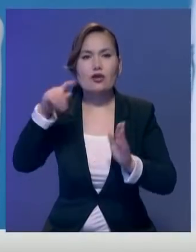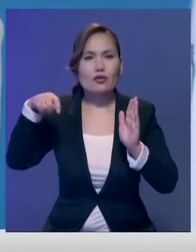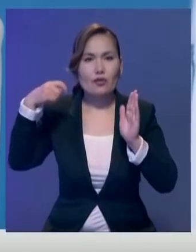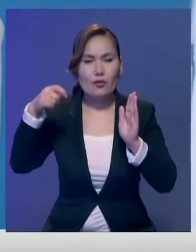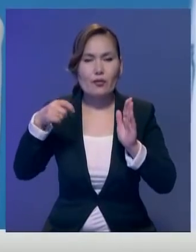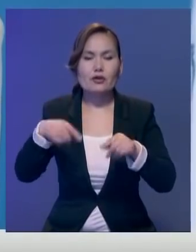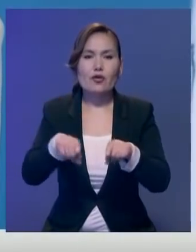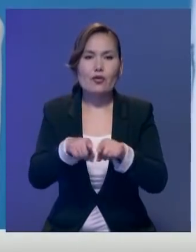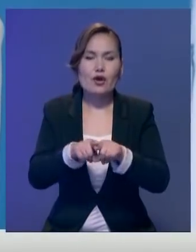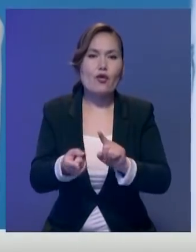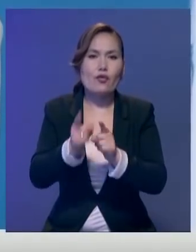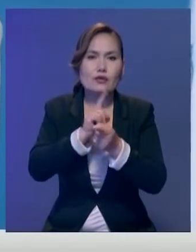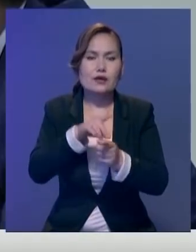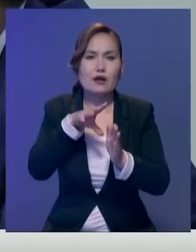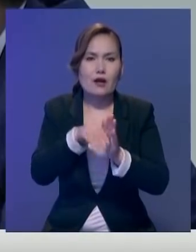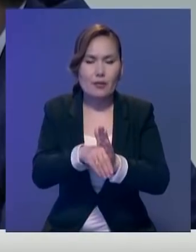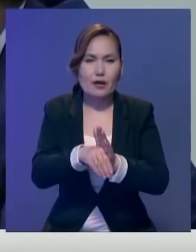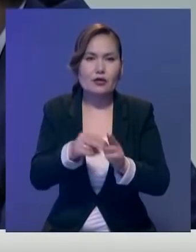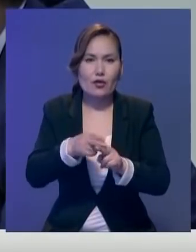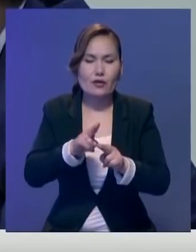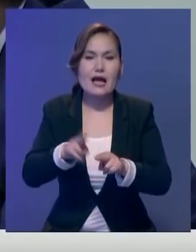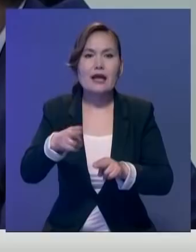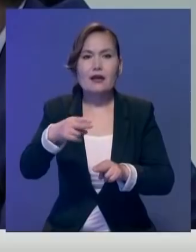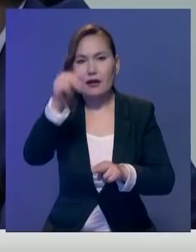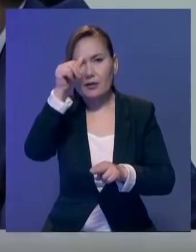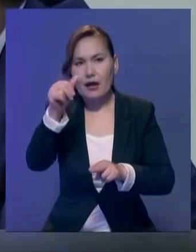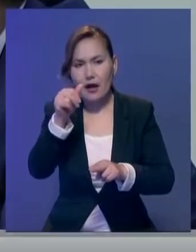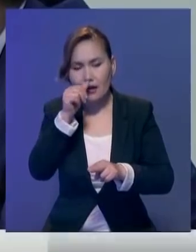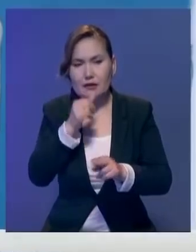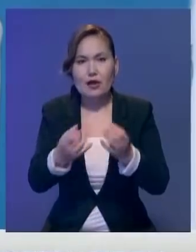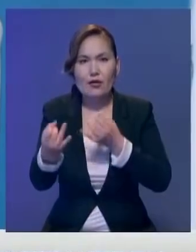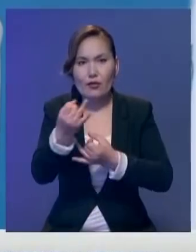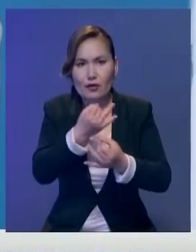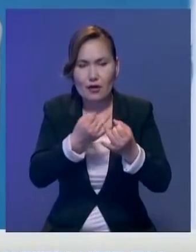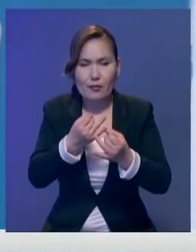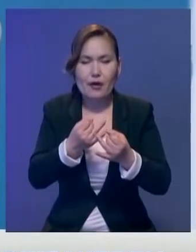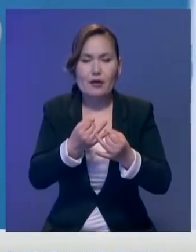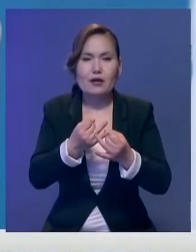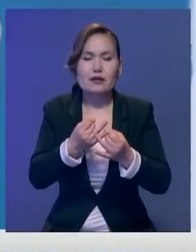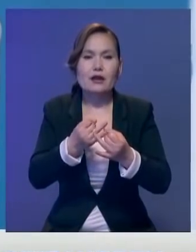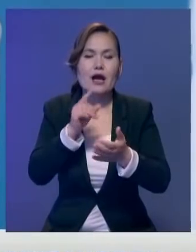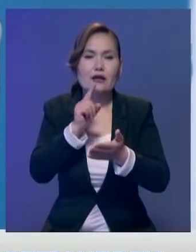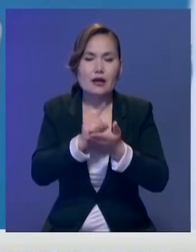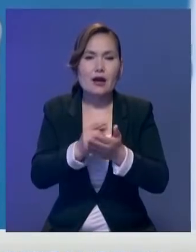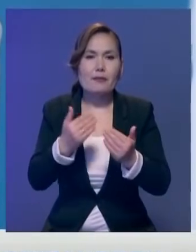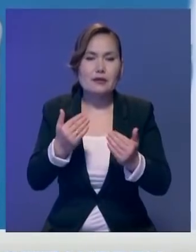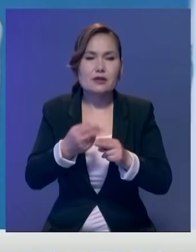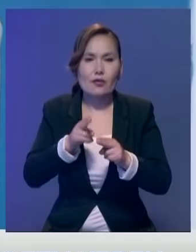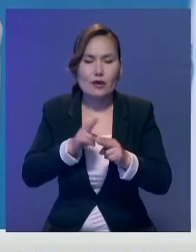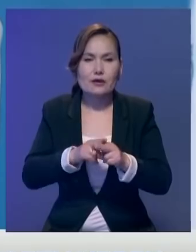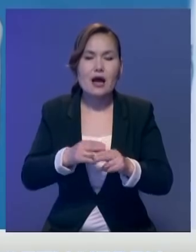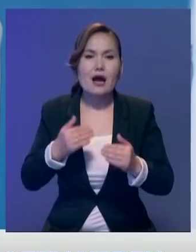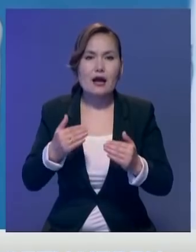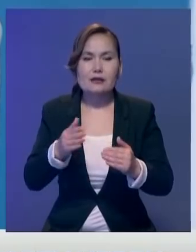өзгерісі еңгізі жылдың соңда желтоқсан айында тұр. Бірақ біздің сайлау алды бағдарламаныңызға кеқті сәйкес, және жолтық